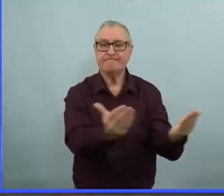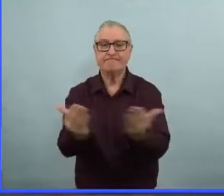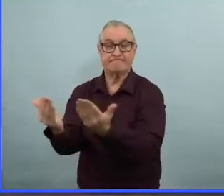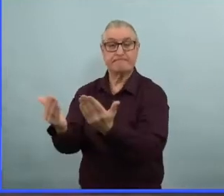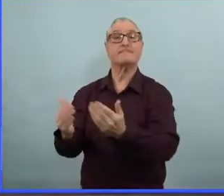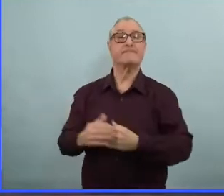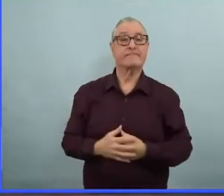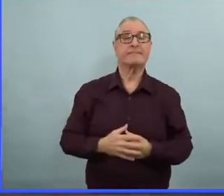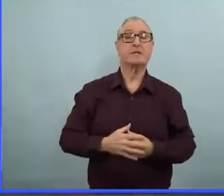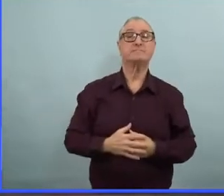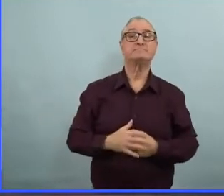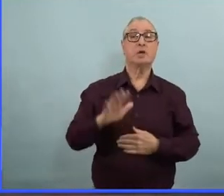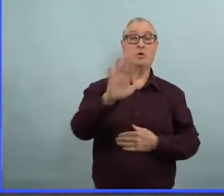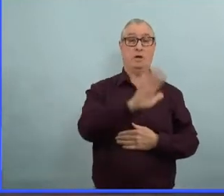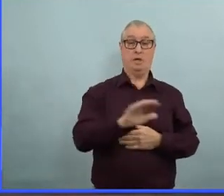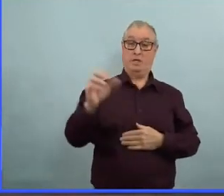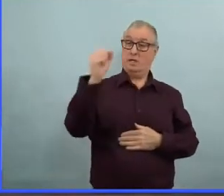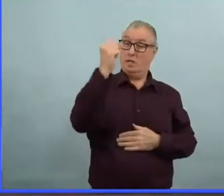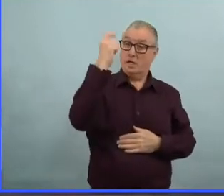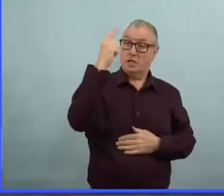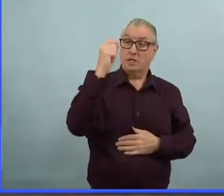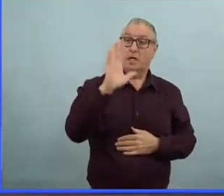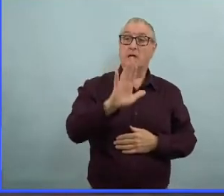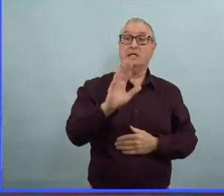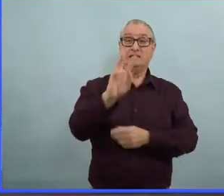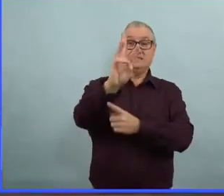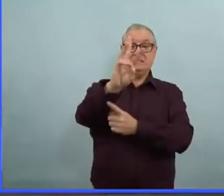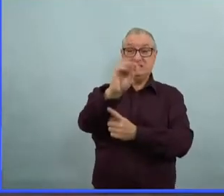'hôpital sont là pour des raisons autres que la COVID.